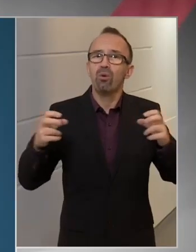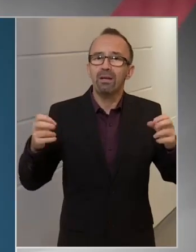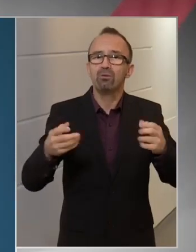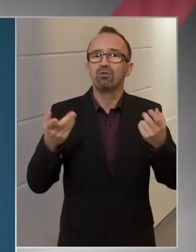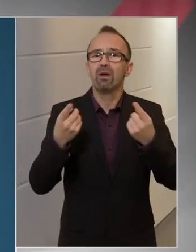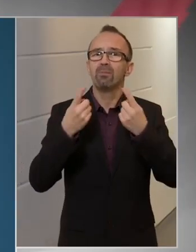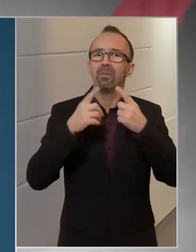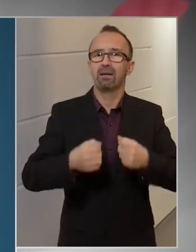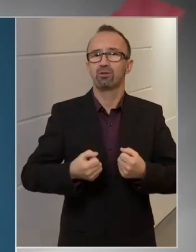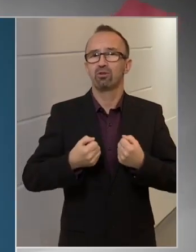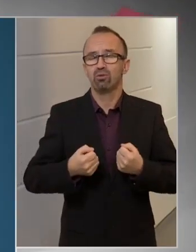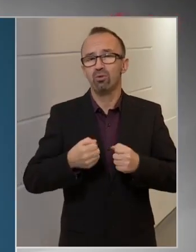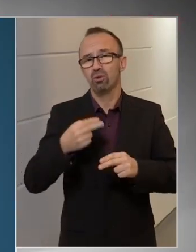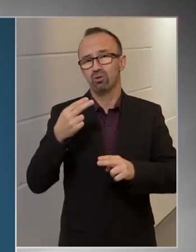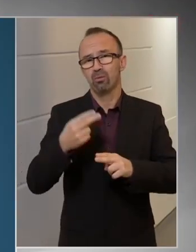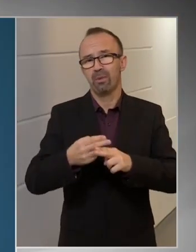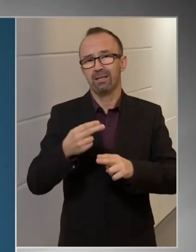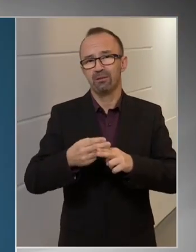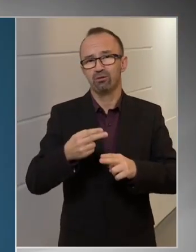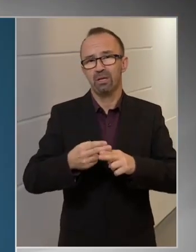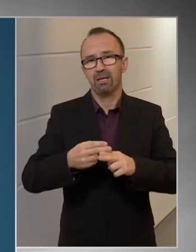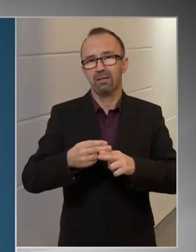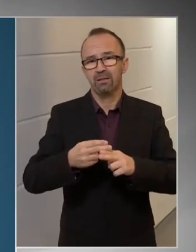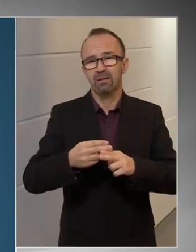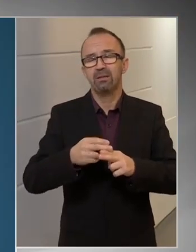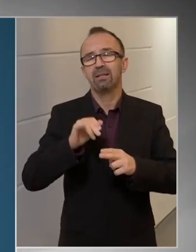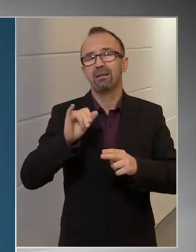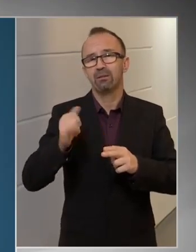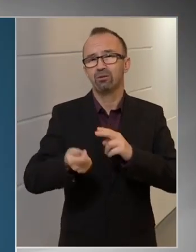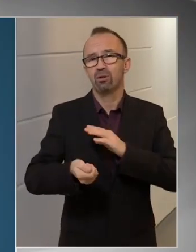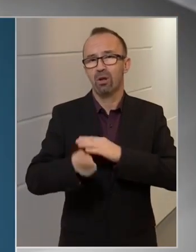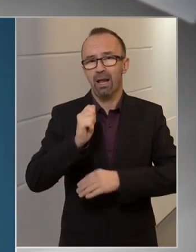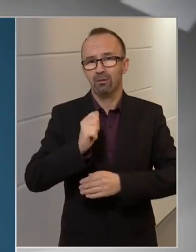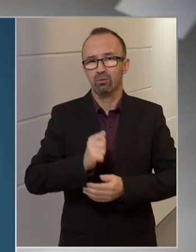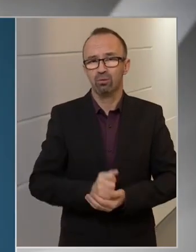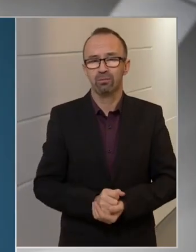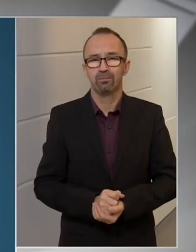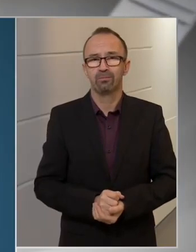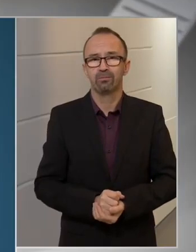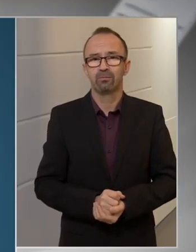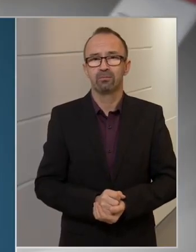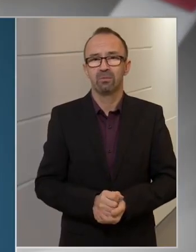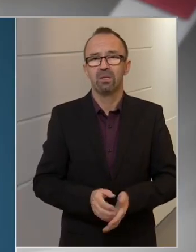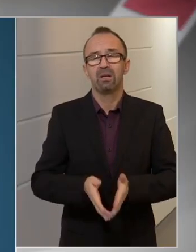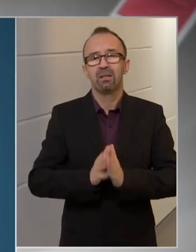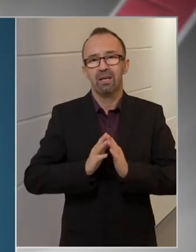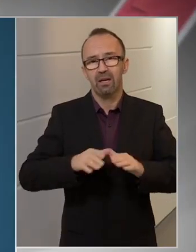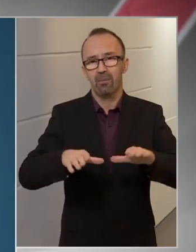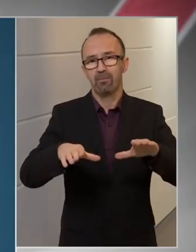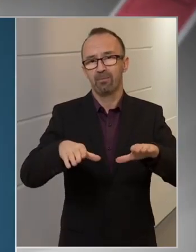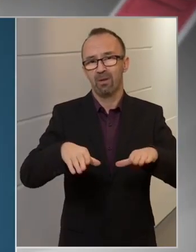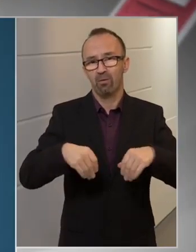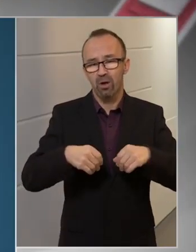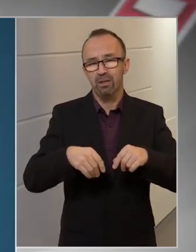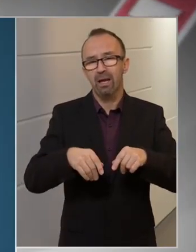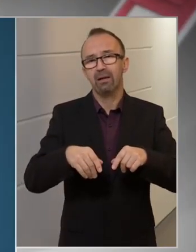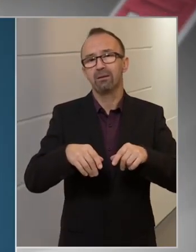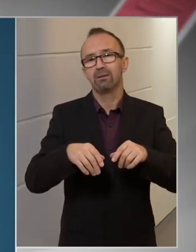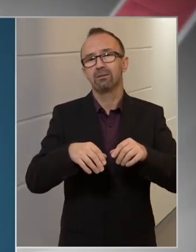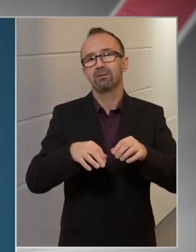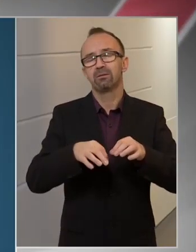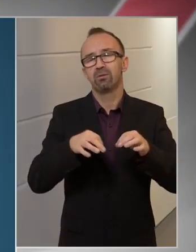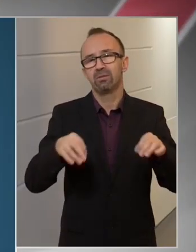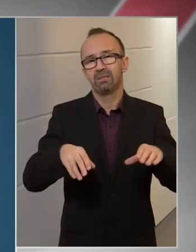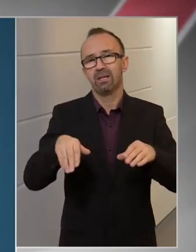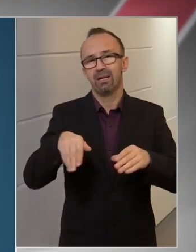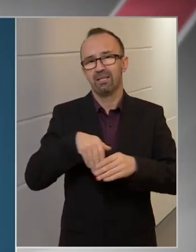egyéb súlyos megbetegedés felelhető volt. Kérem, fogadják a hozzátartozók